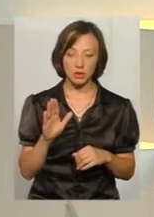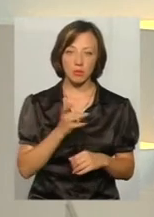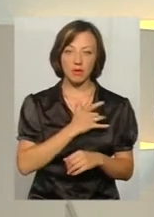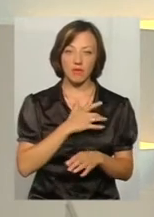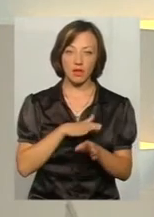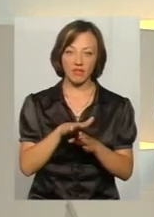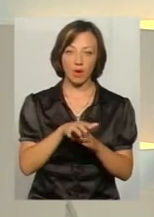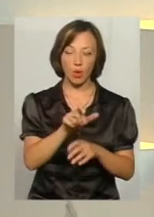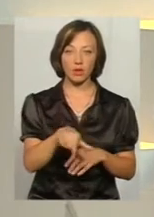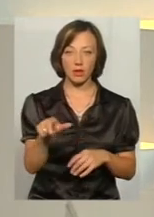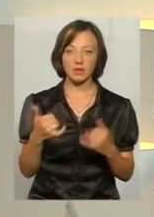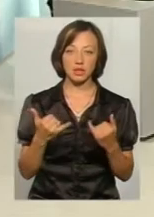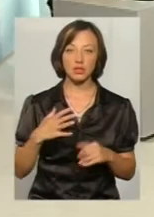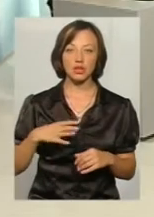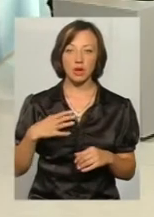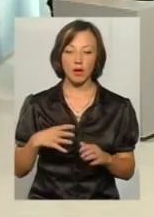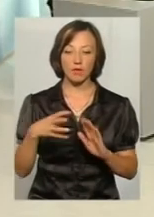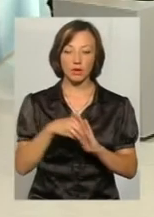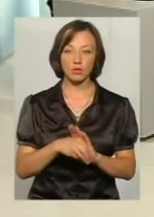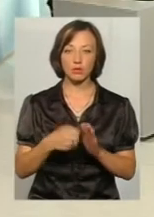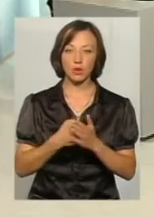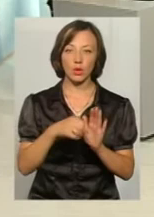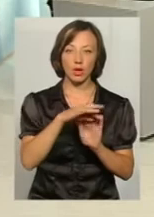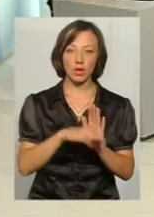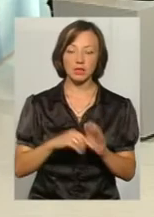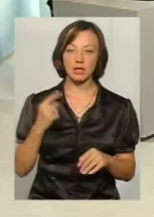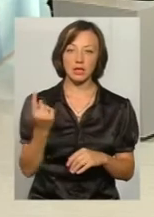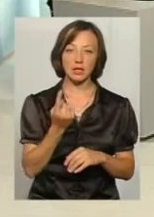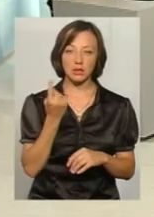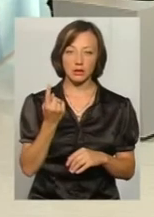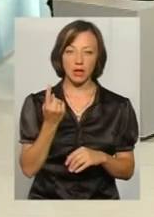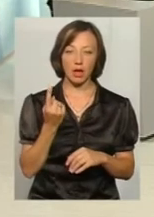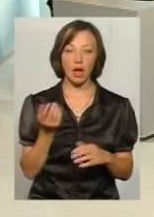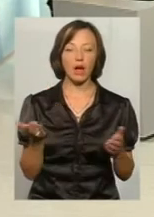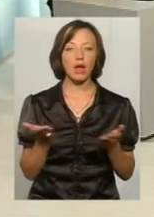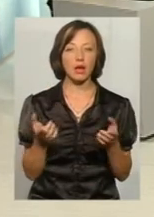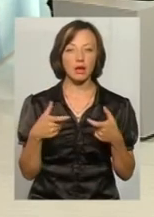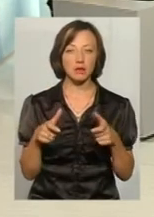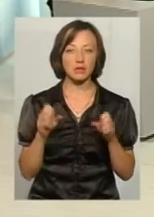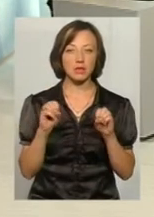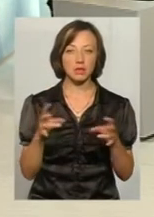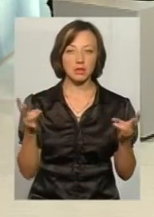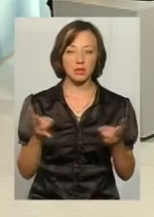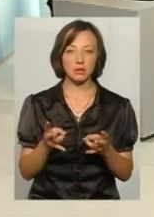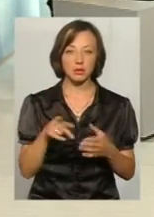виконавців. Зараз чекаємо включення їх до реєстру, єдиного реєстру приватних виконавців. Щоб бути